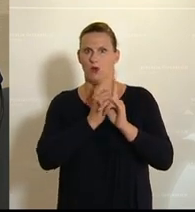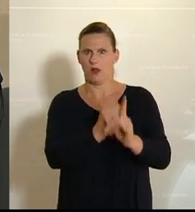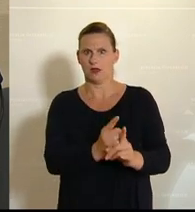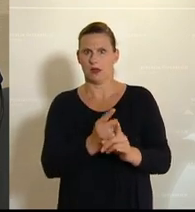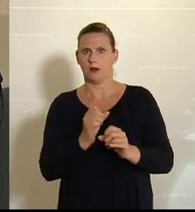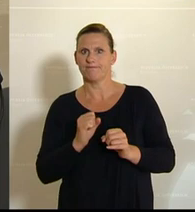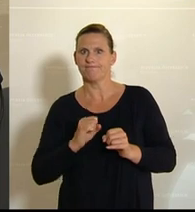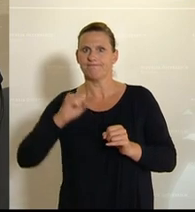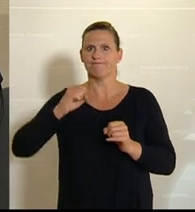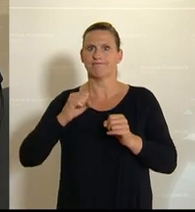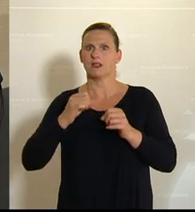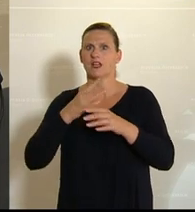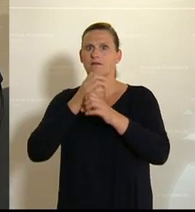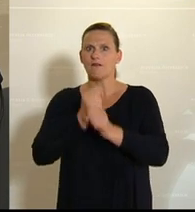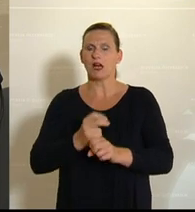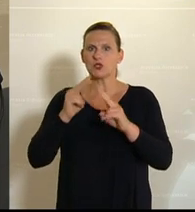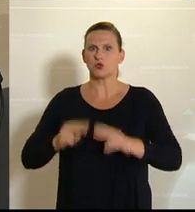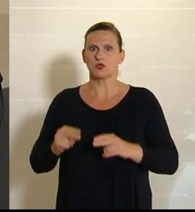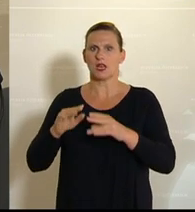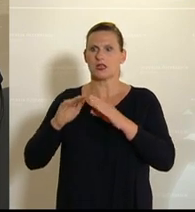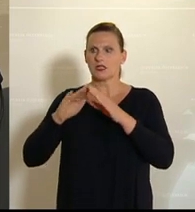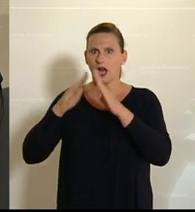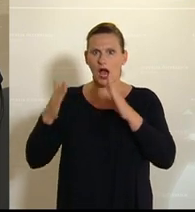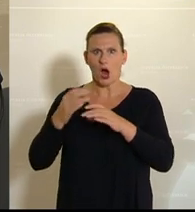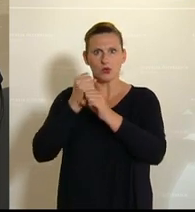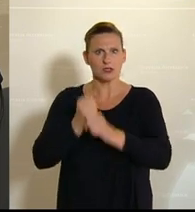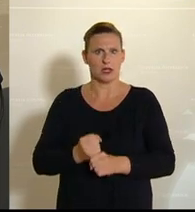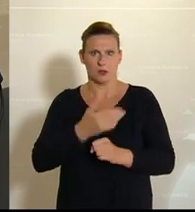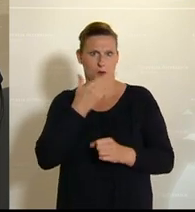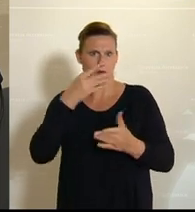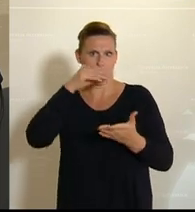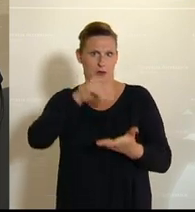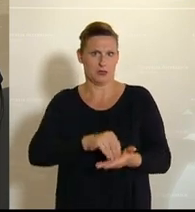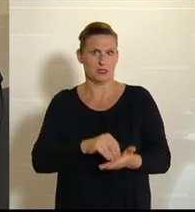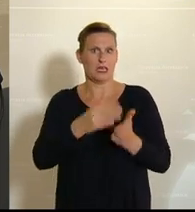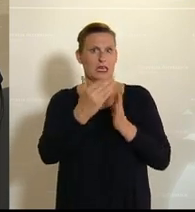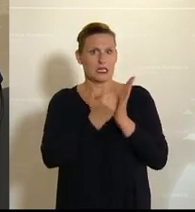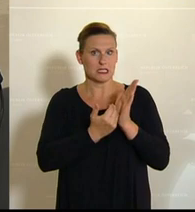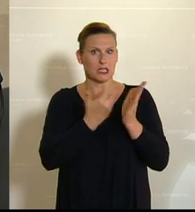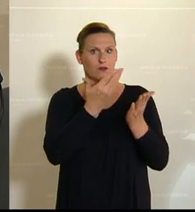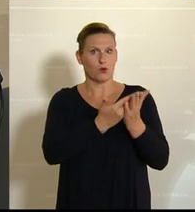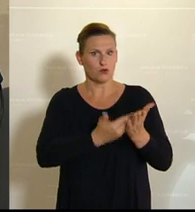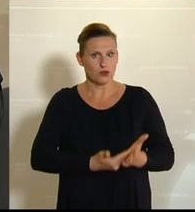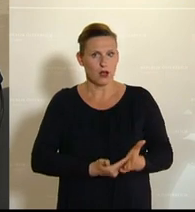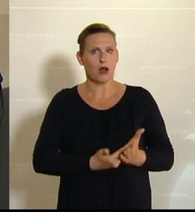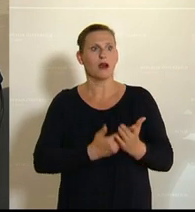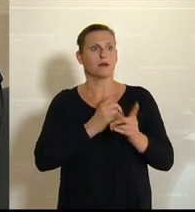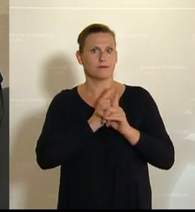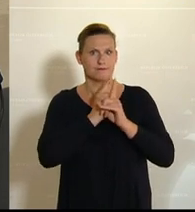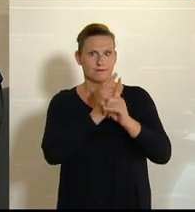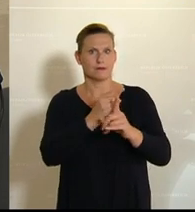und sonstige Haushaltsvorschriften liegen nicht vor. Sämtliche vorgelegten Gesetzesvorschläge entsprechen den